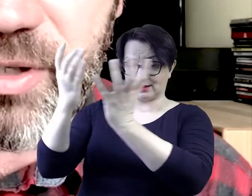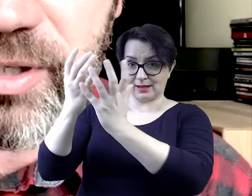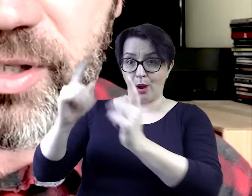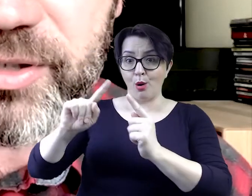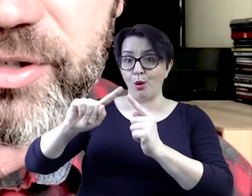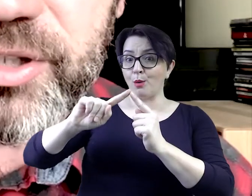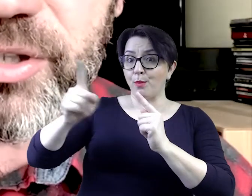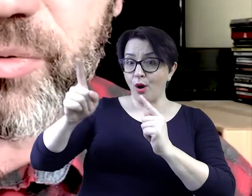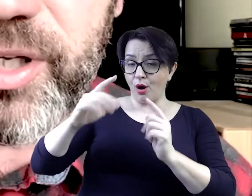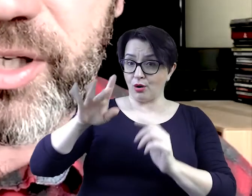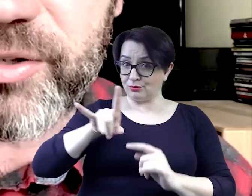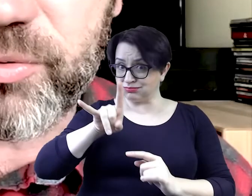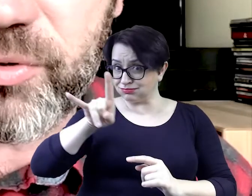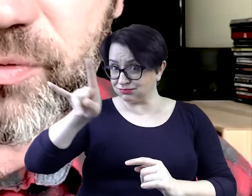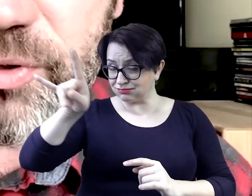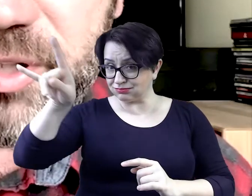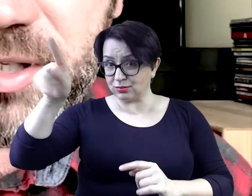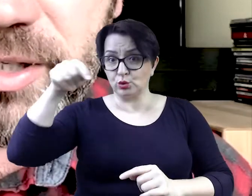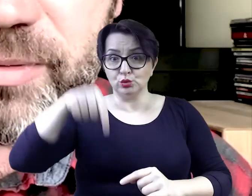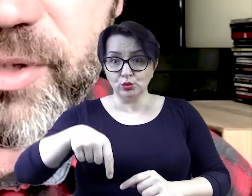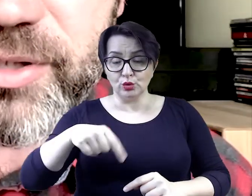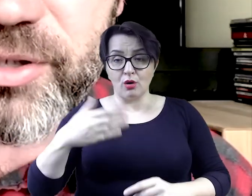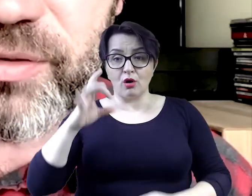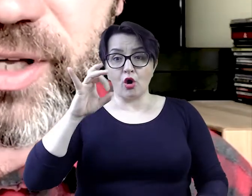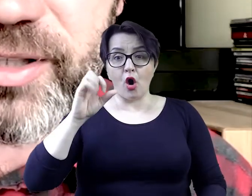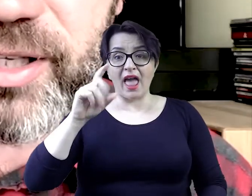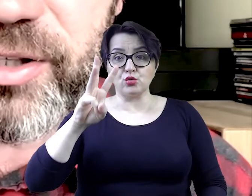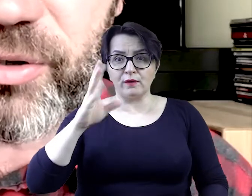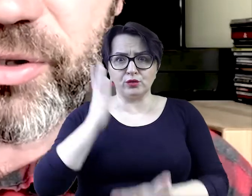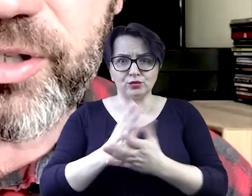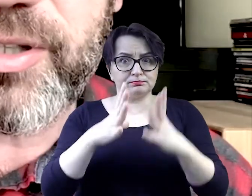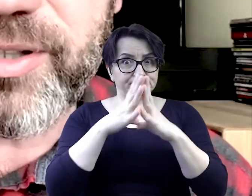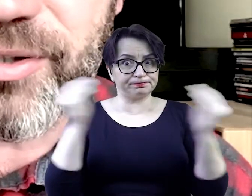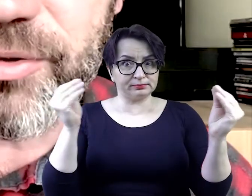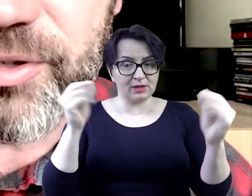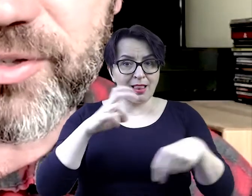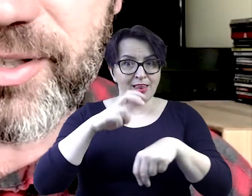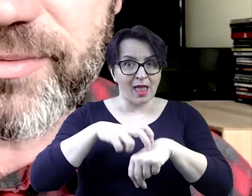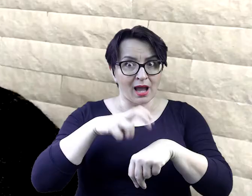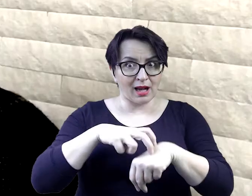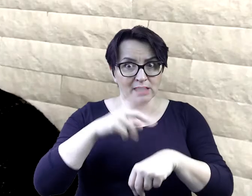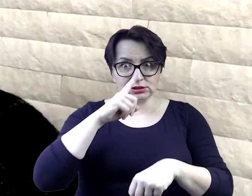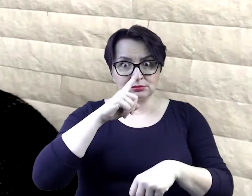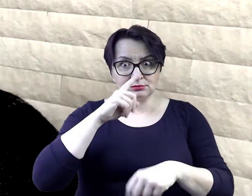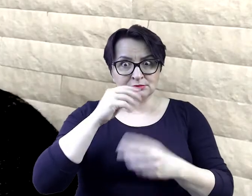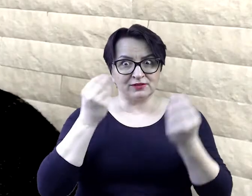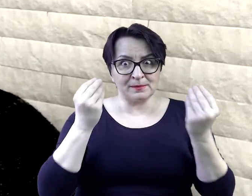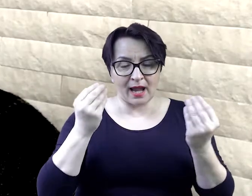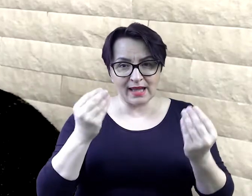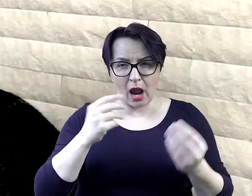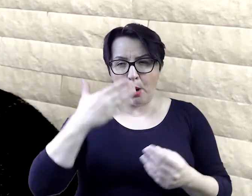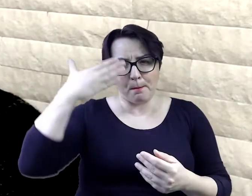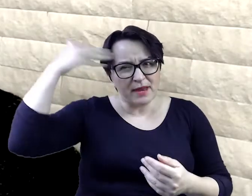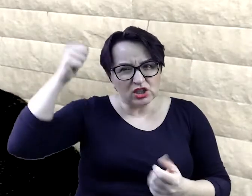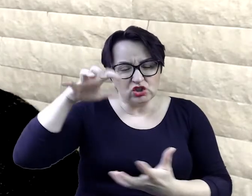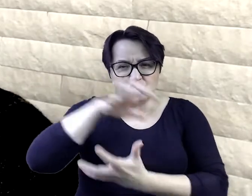Goleniowa Zniknął lekarz cudotwórca Mistrz świata i rolnik rekordzista To trudne